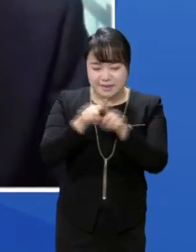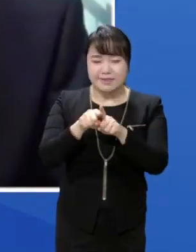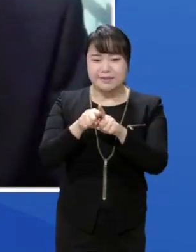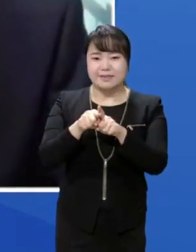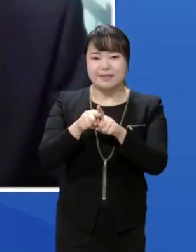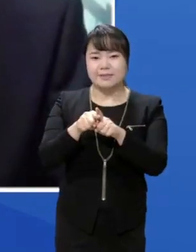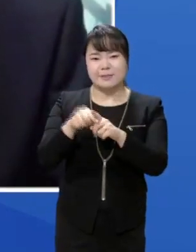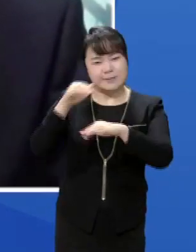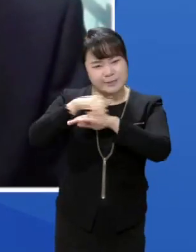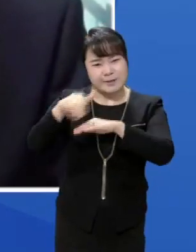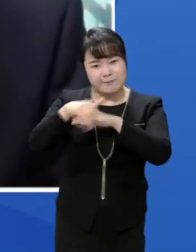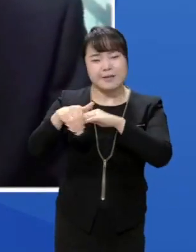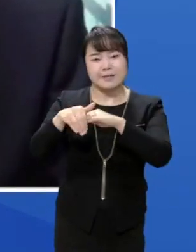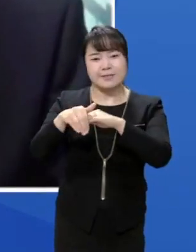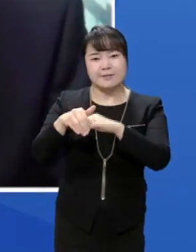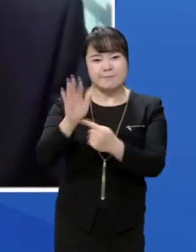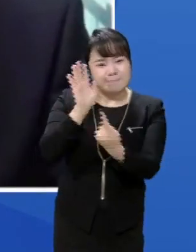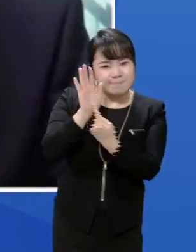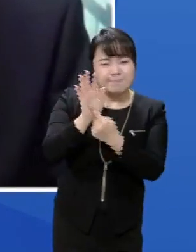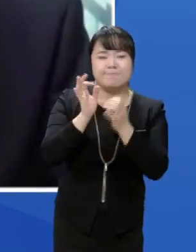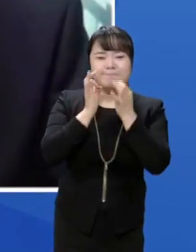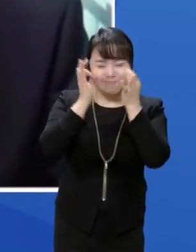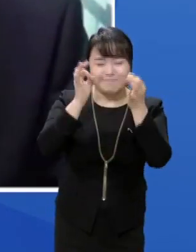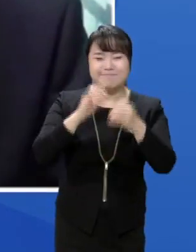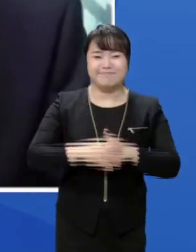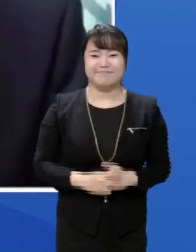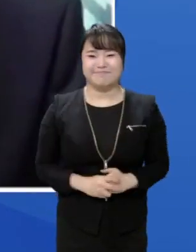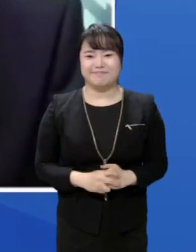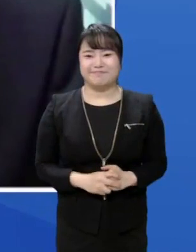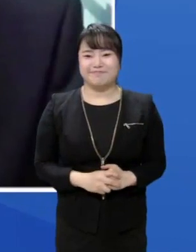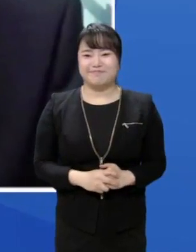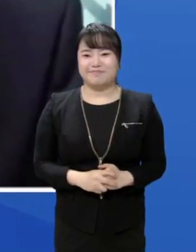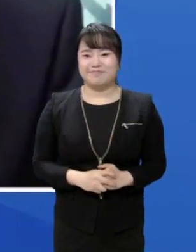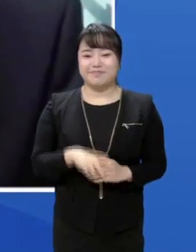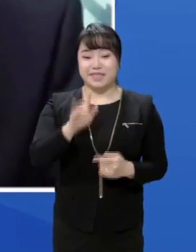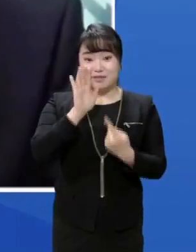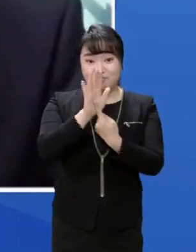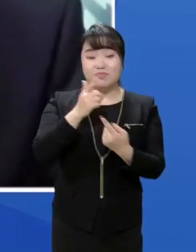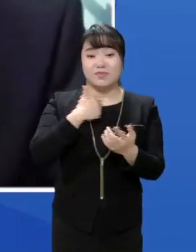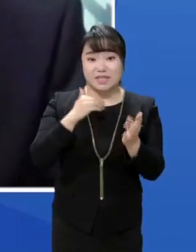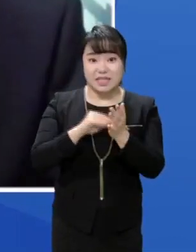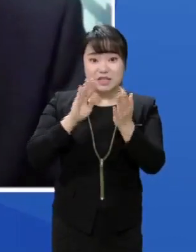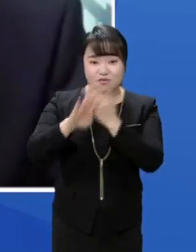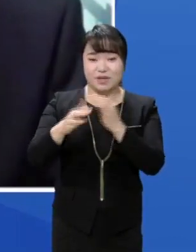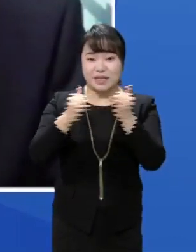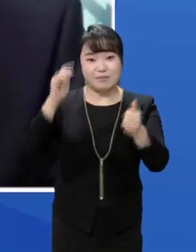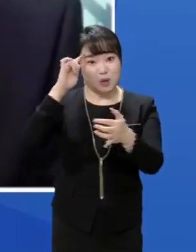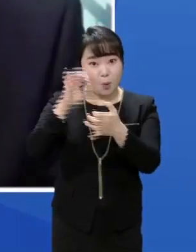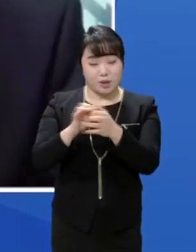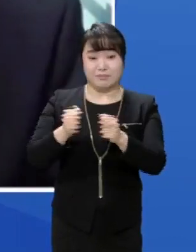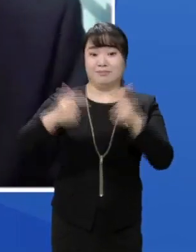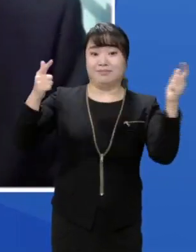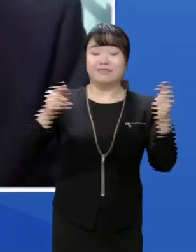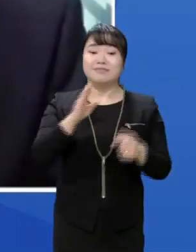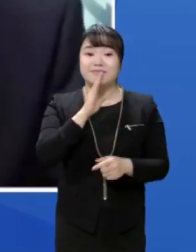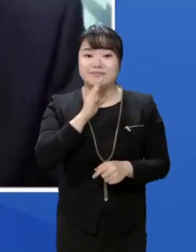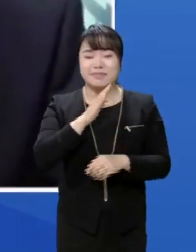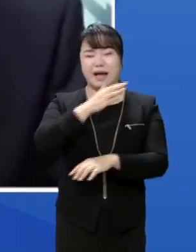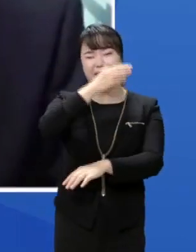그게 앞으로 숙제로 충분히 열심히 하도록 해보겠습니다. 네, 저희가 이 취재 보도 이후에 지역에 굉장히 많은 관심도가 높아지고 있는데